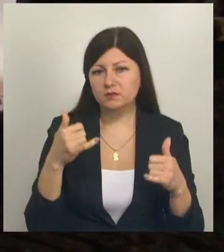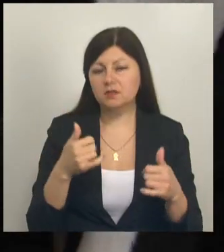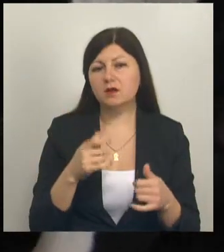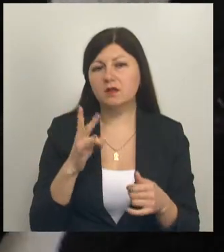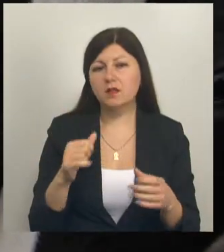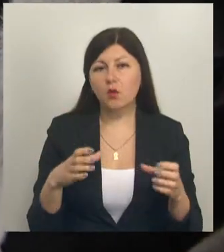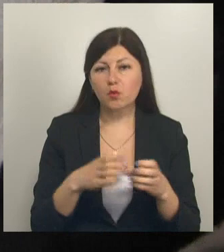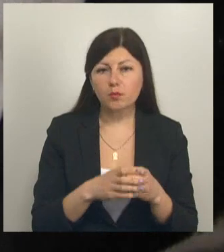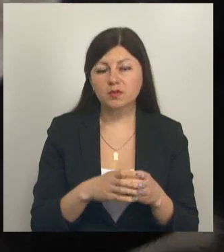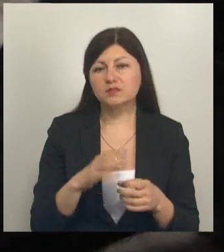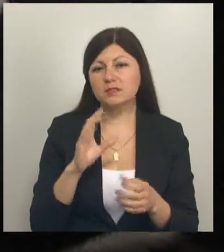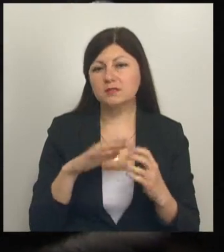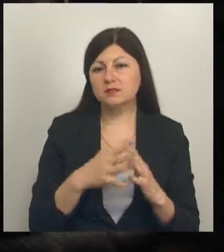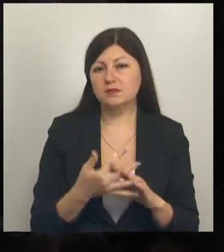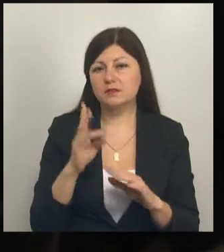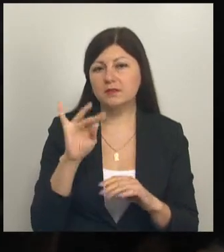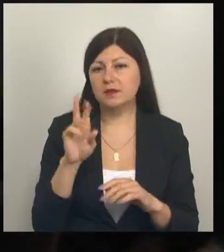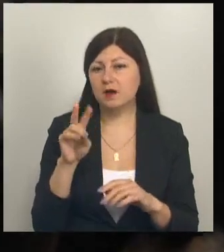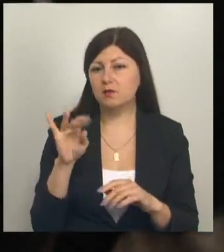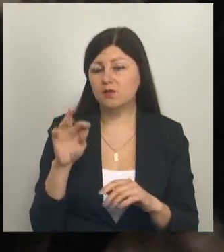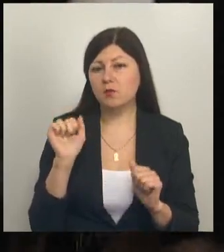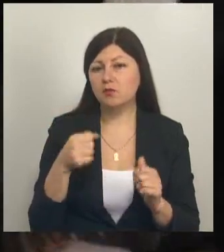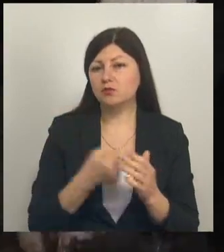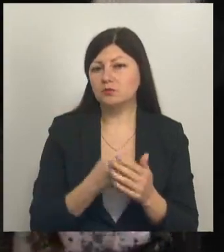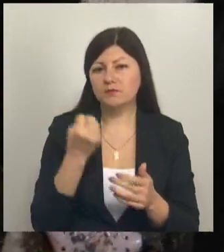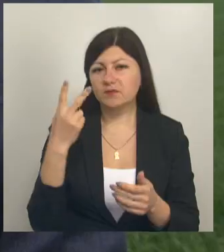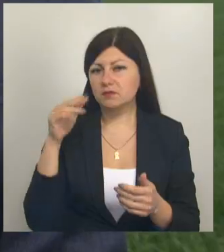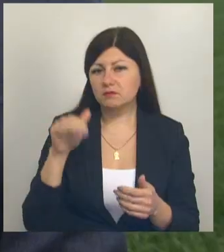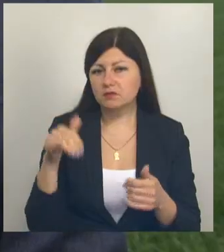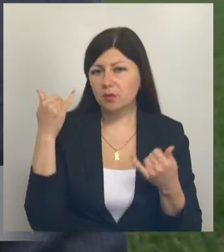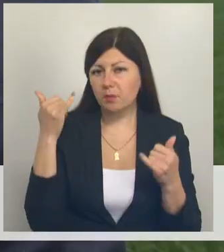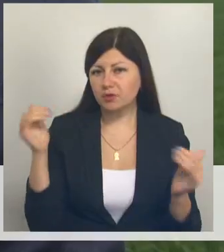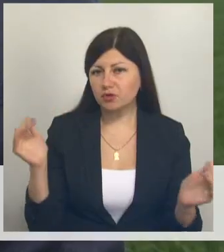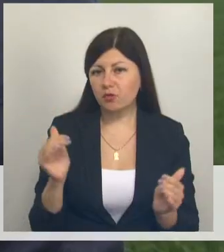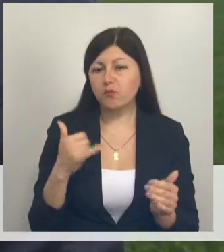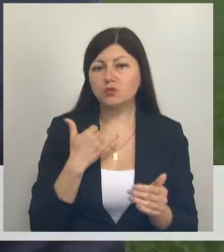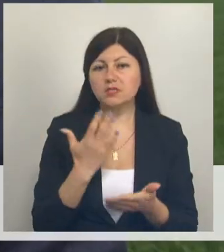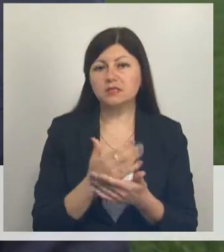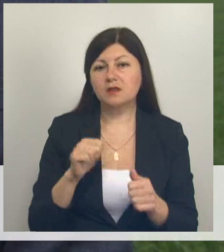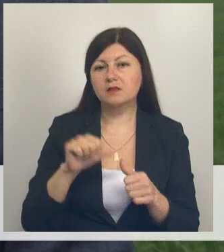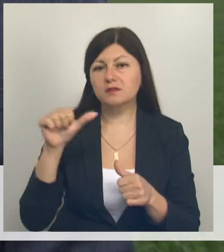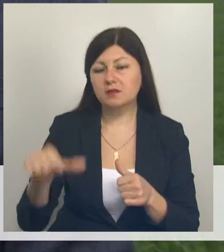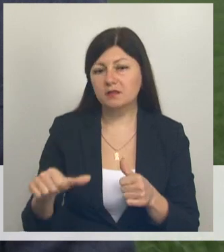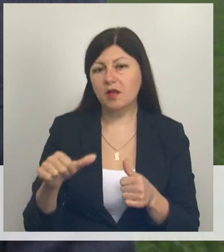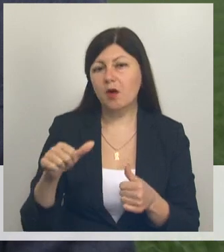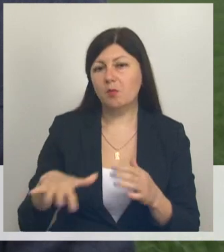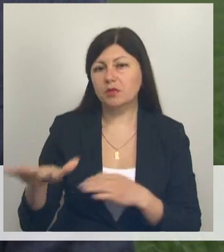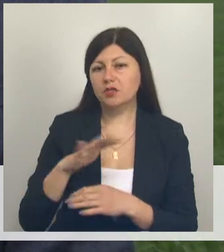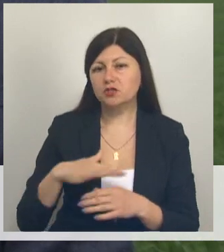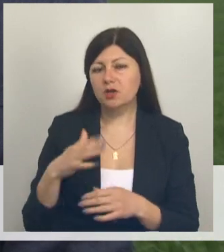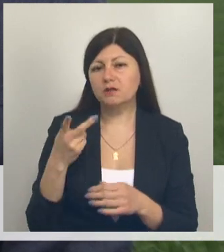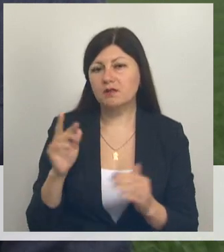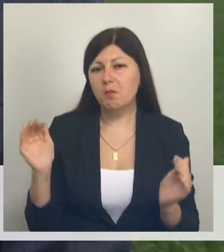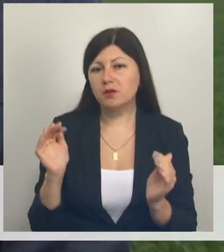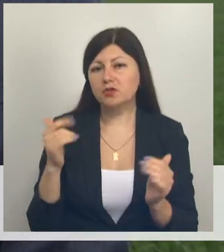На комплексе в селе Никоноровка может содержаться до 12 тысяч бычков. У нас есть отдельная площадка для малышей, где они